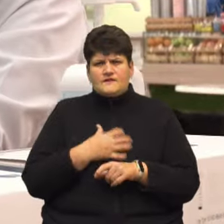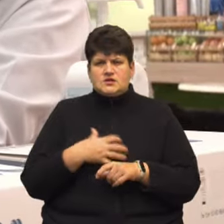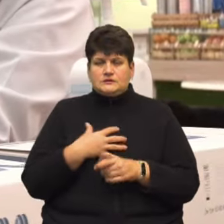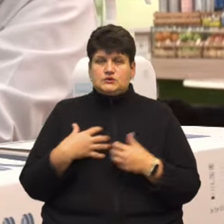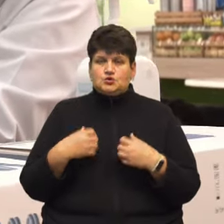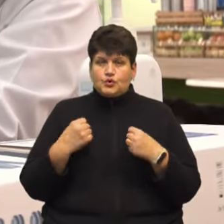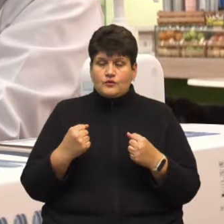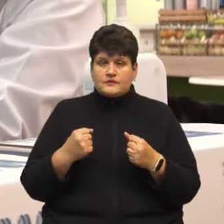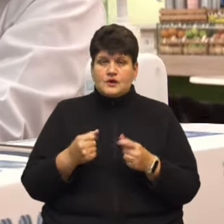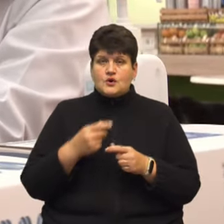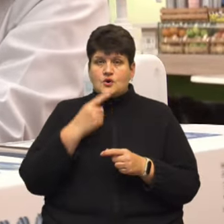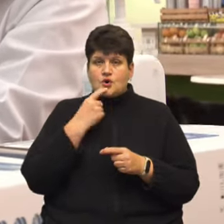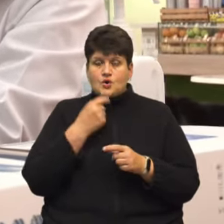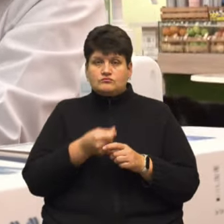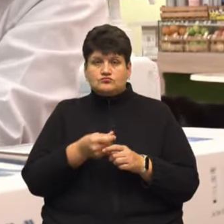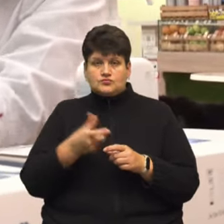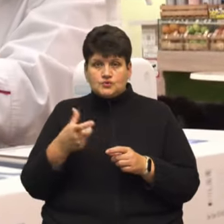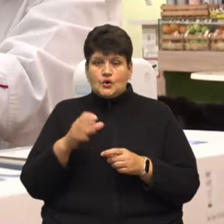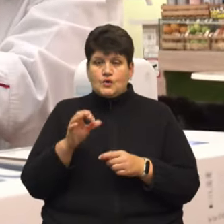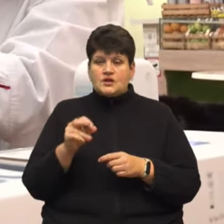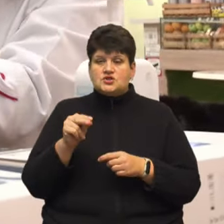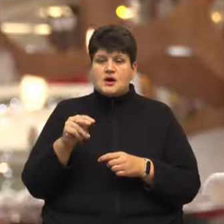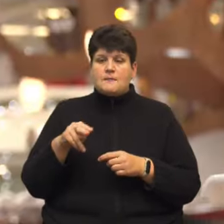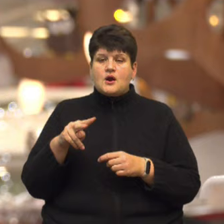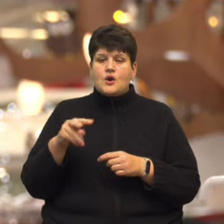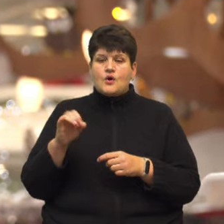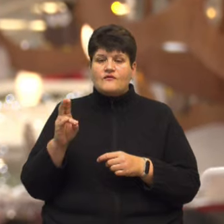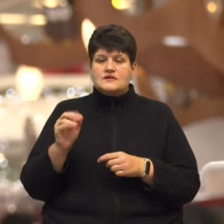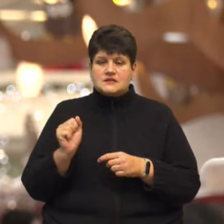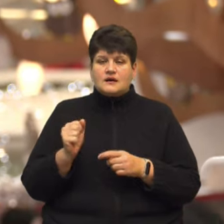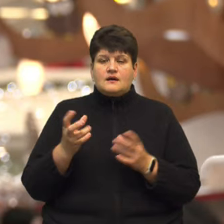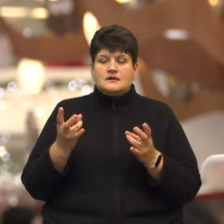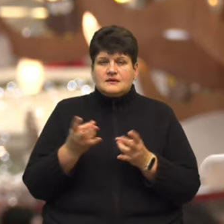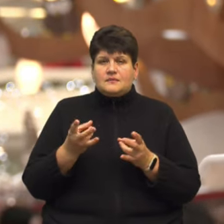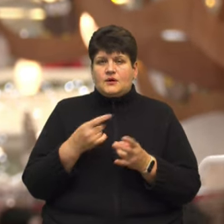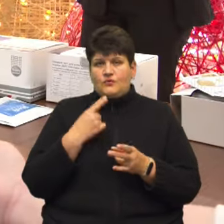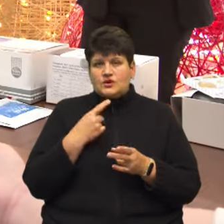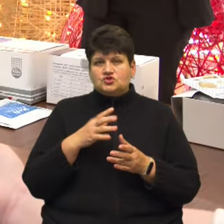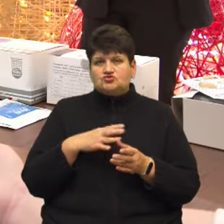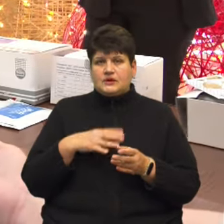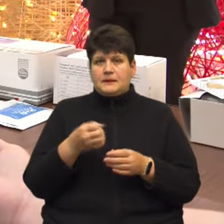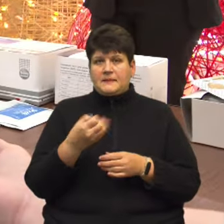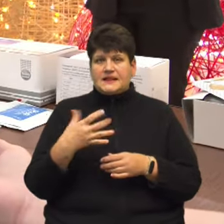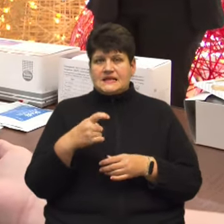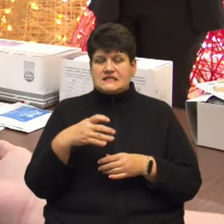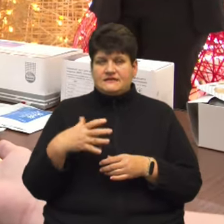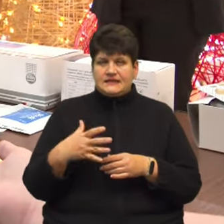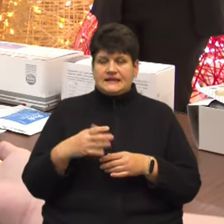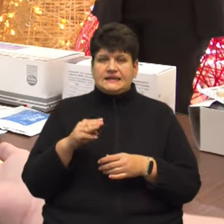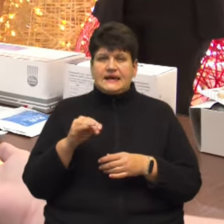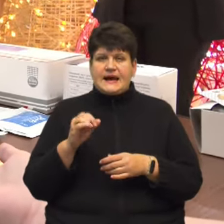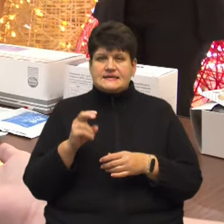Забір крові робить лаборантка Ольга Чапльовська. Каже, на результат тесту потрібно чекати 15 хвилин. Тест проводиться.